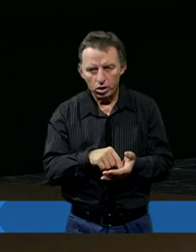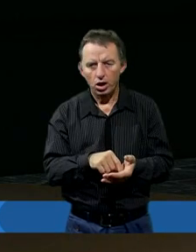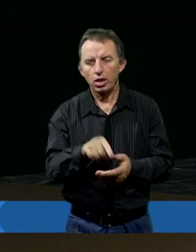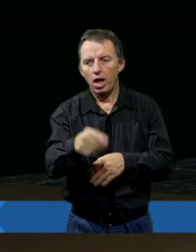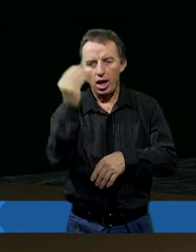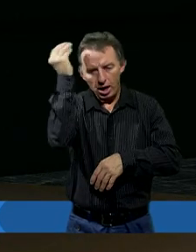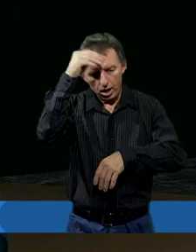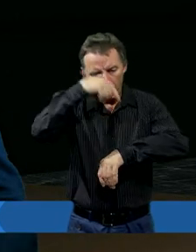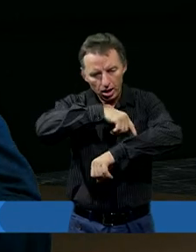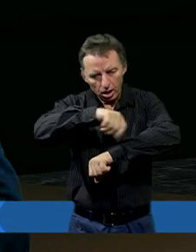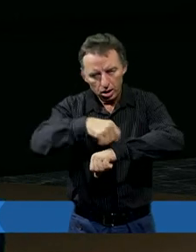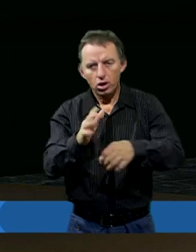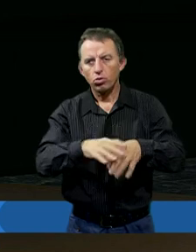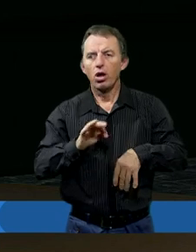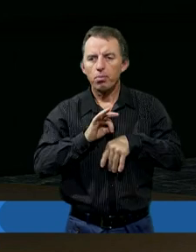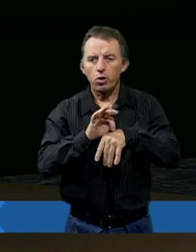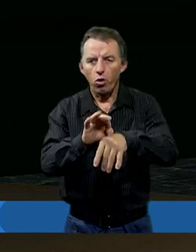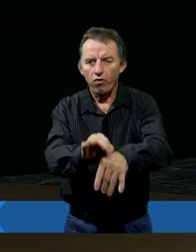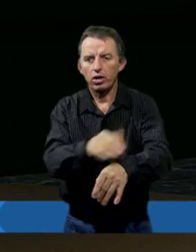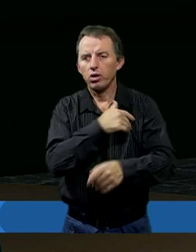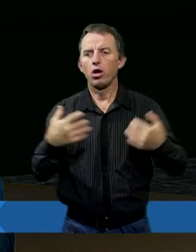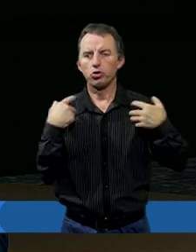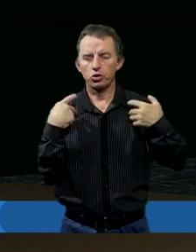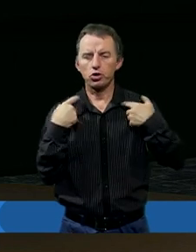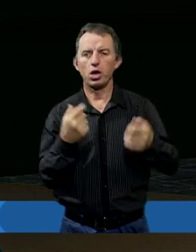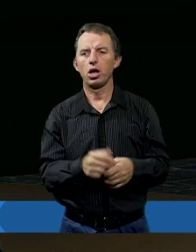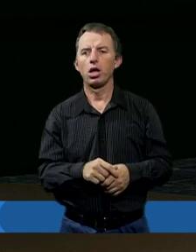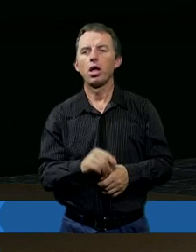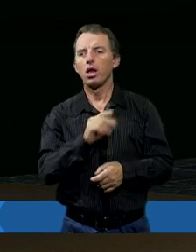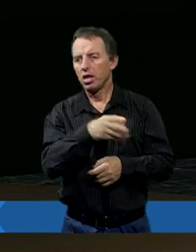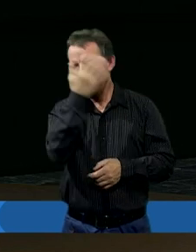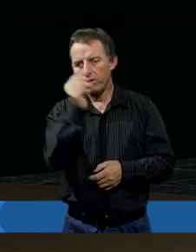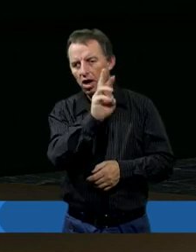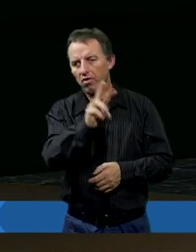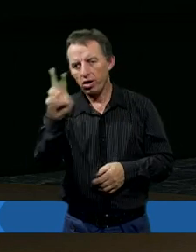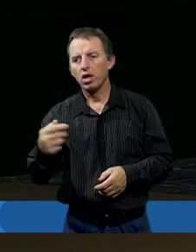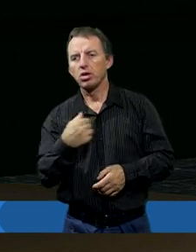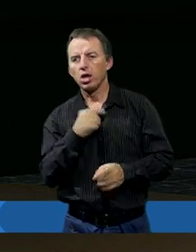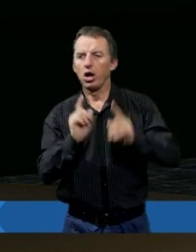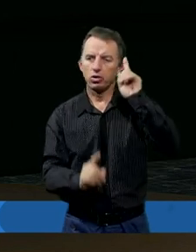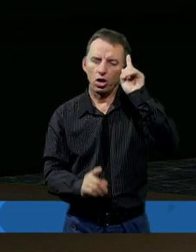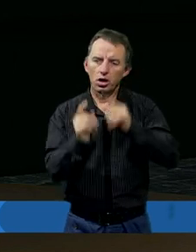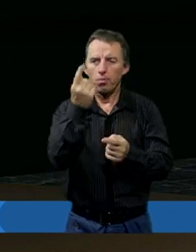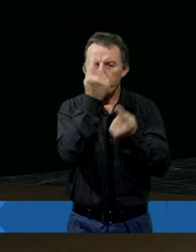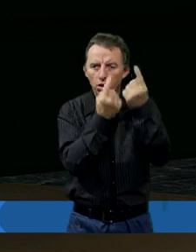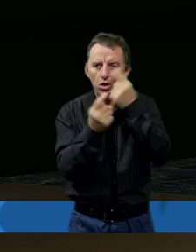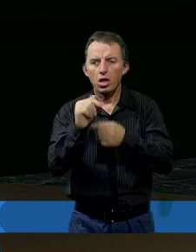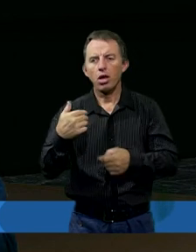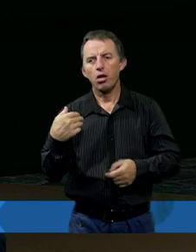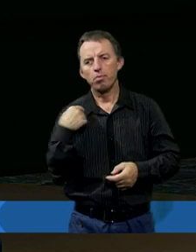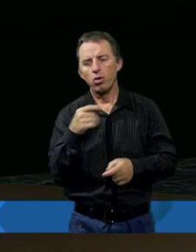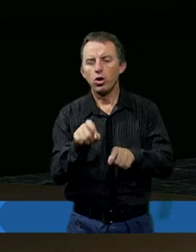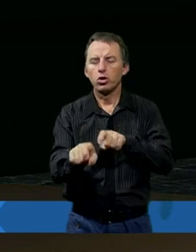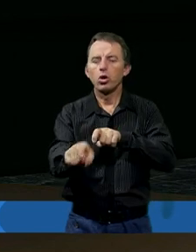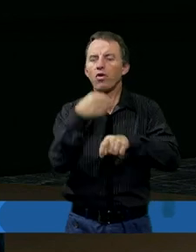lekcje, które prowadzą nas przez całe życie. Nie wiem jak wy, ale ja czasami sobie myślę, jakby to było